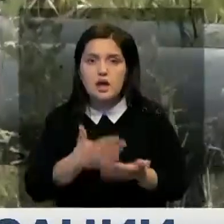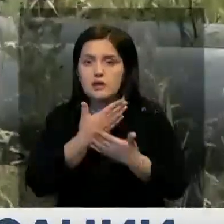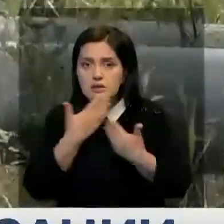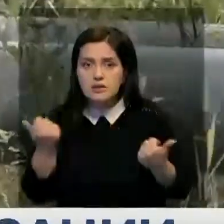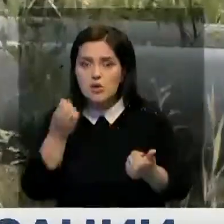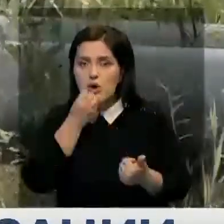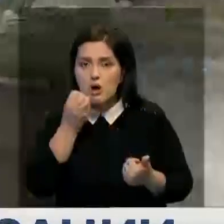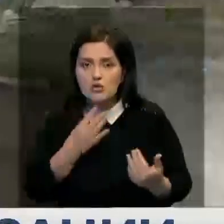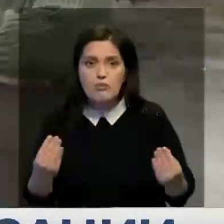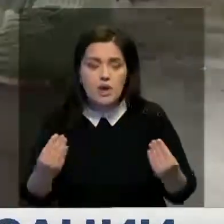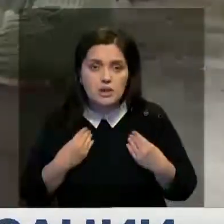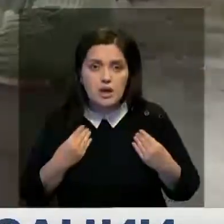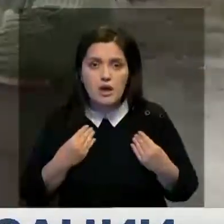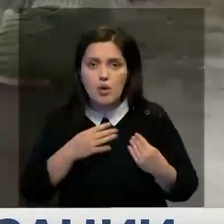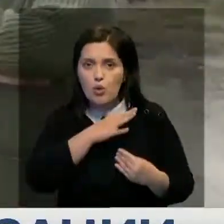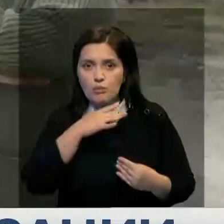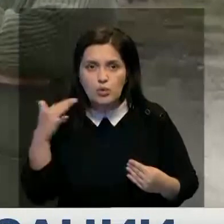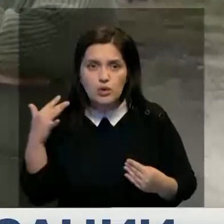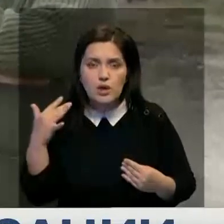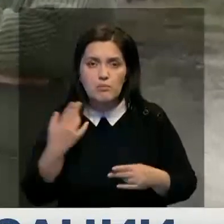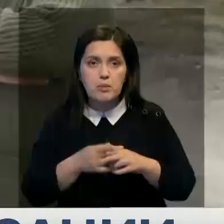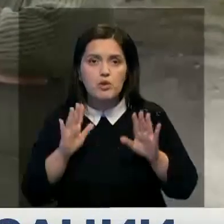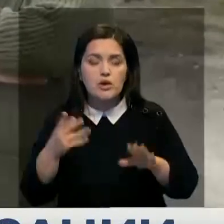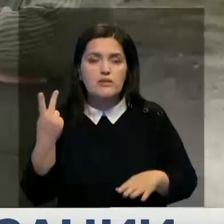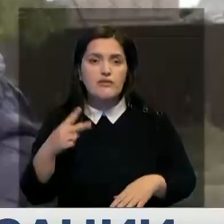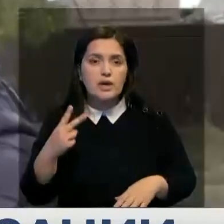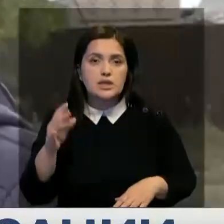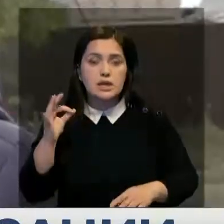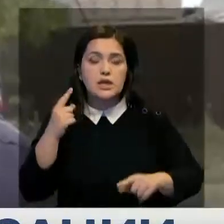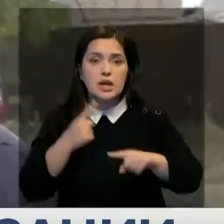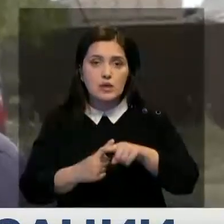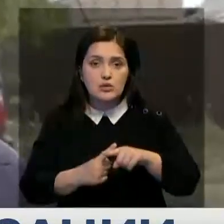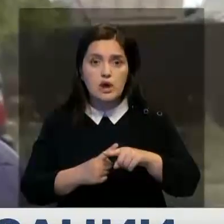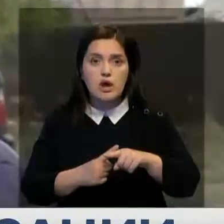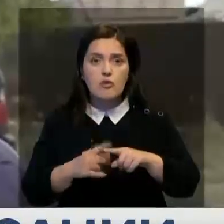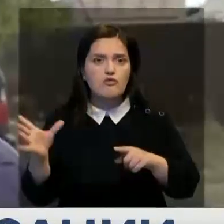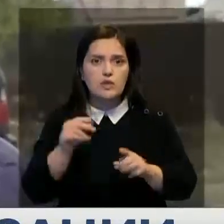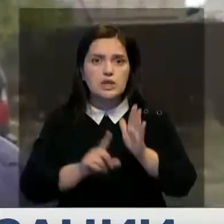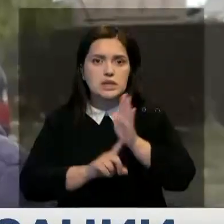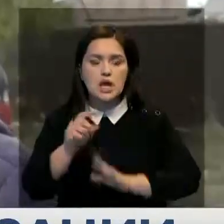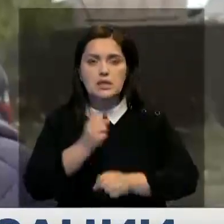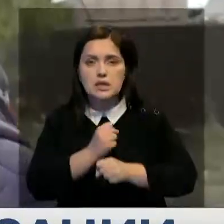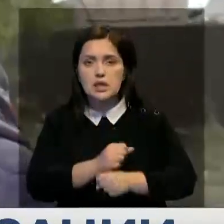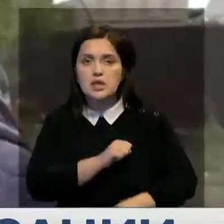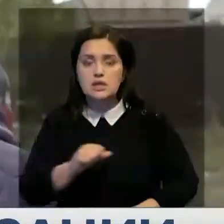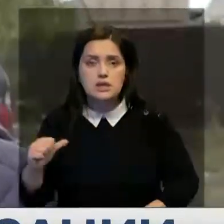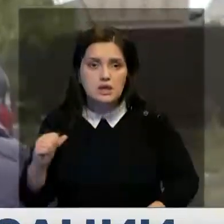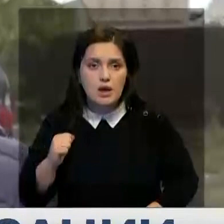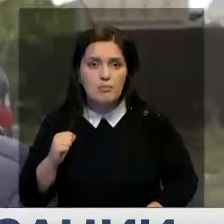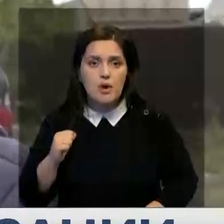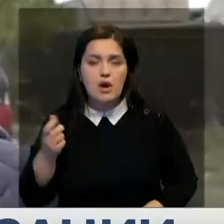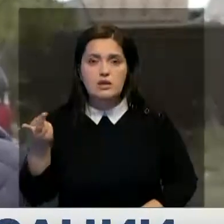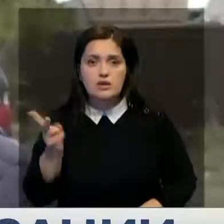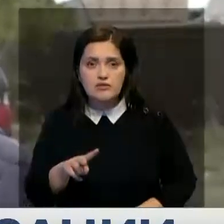подачи тепла. У многих 20 градусов всего лишь набирается температура. Мы практически все изначально делали сами. Солнечные два,